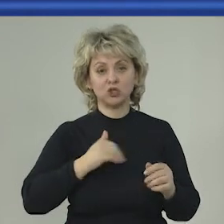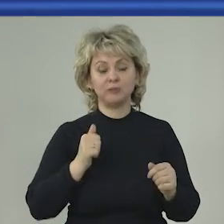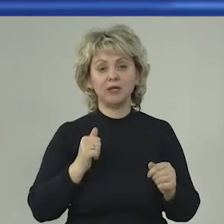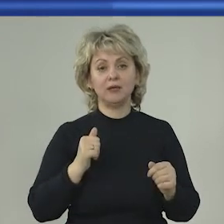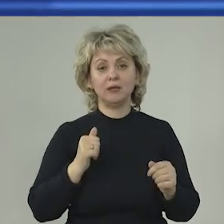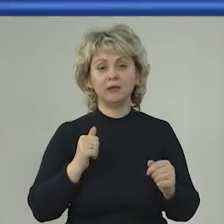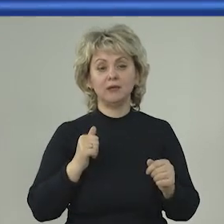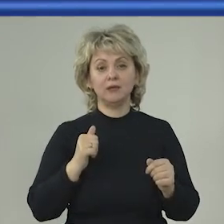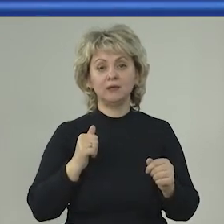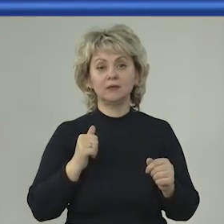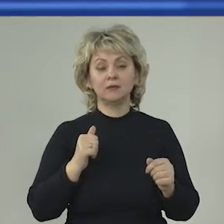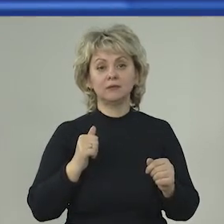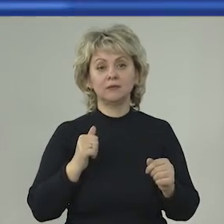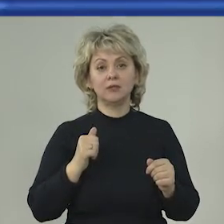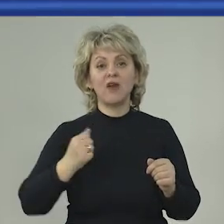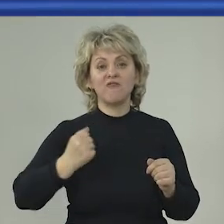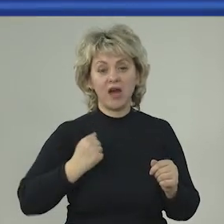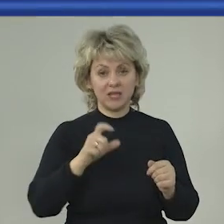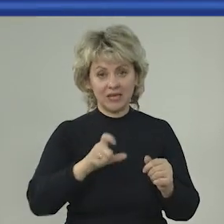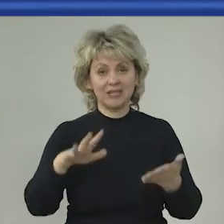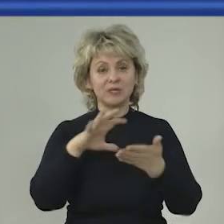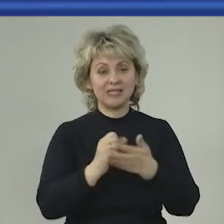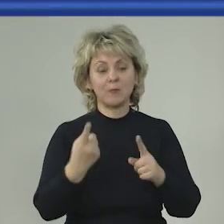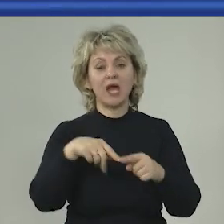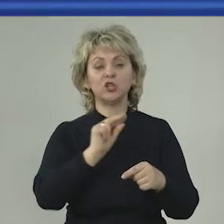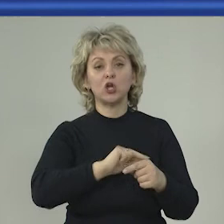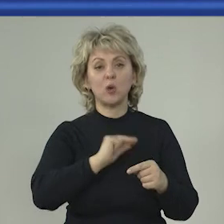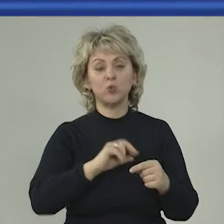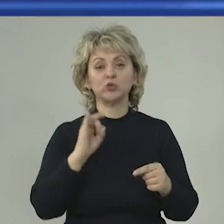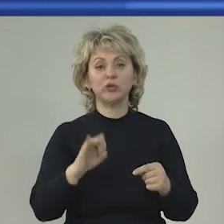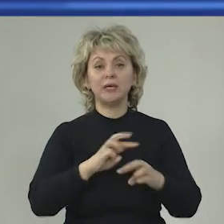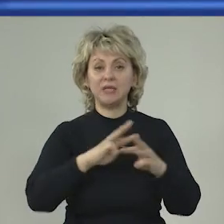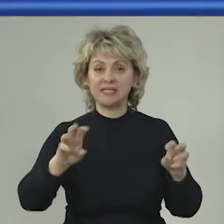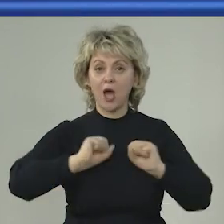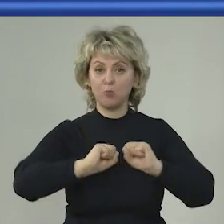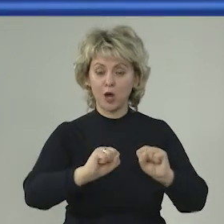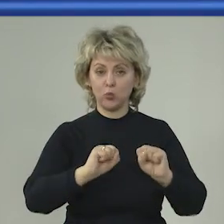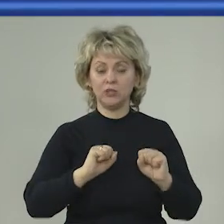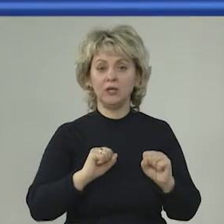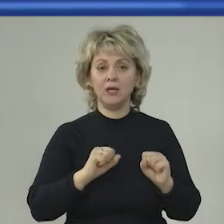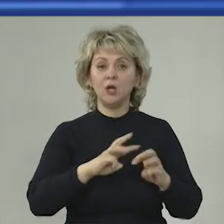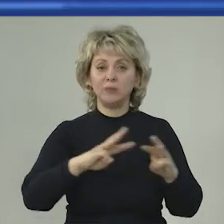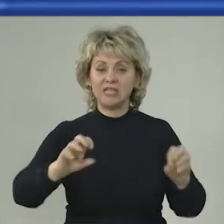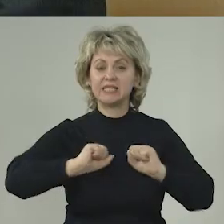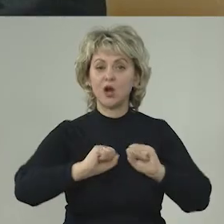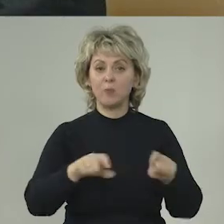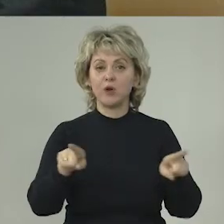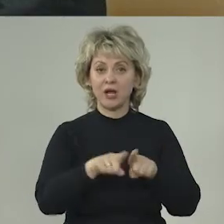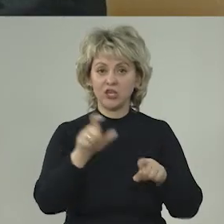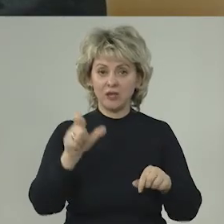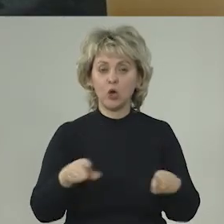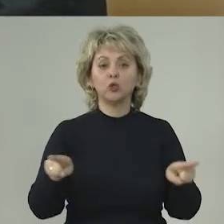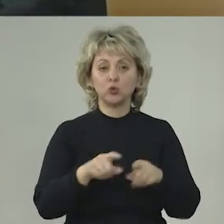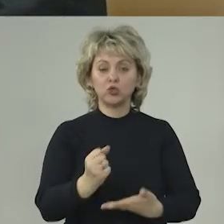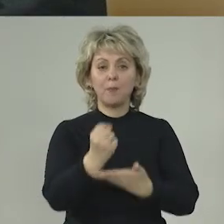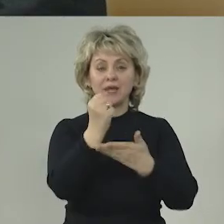военными занимаемся этой работой. И Министерство обороны, и министр обороны конкретно